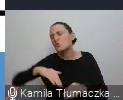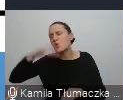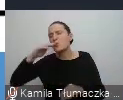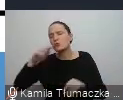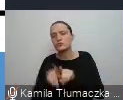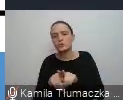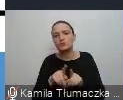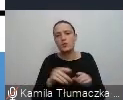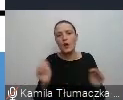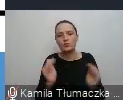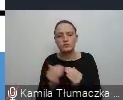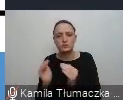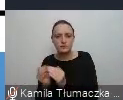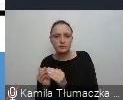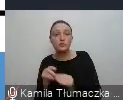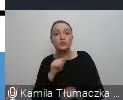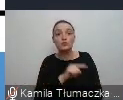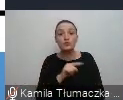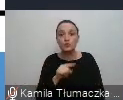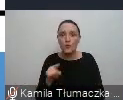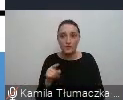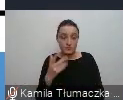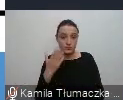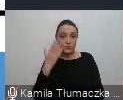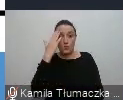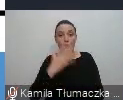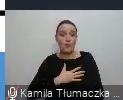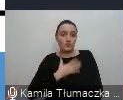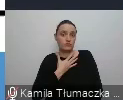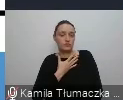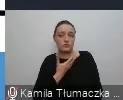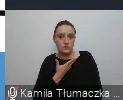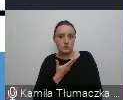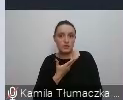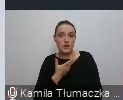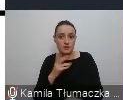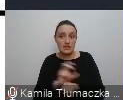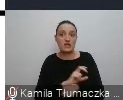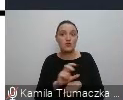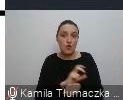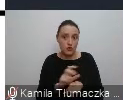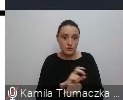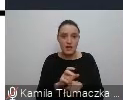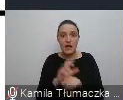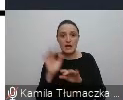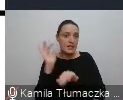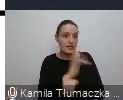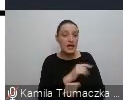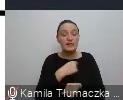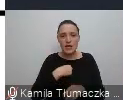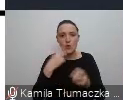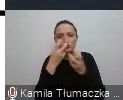z osób z autyzmem i to zadziwiające w przypadku takiego hejtu na technologię, znalazłam tutaj na przykład